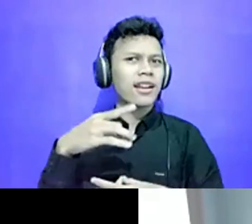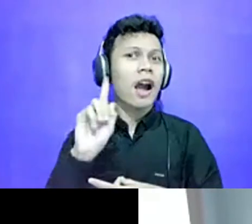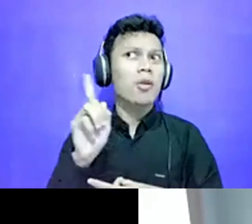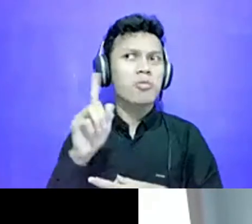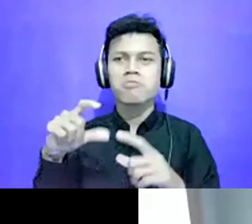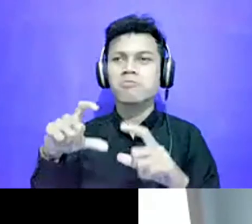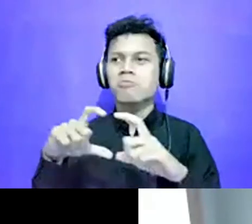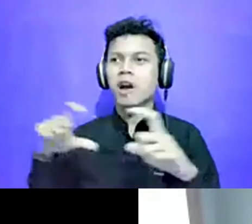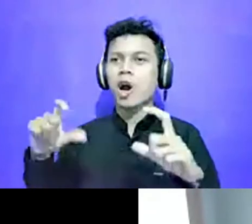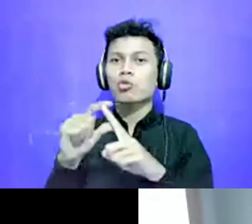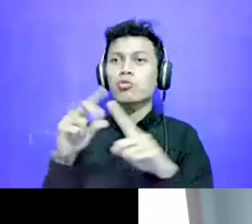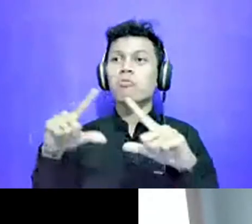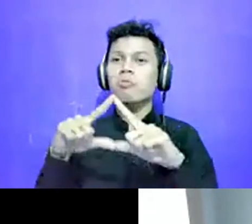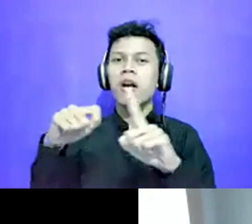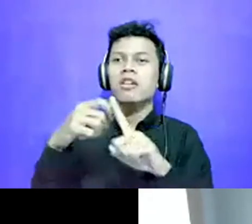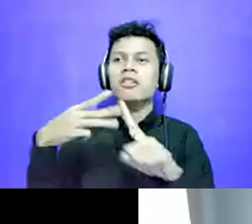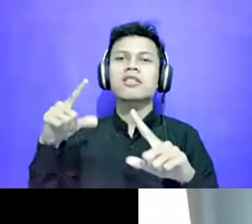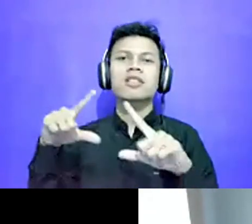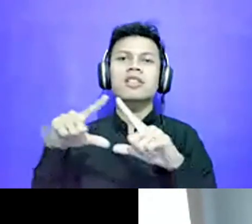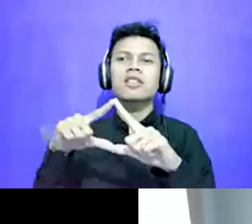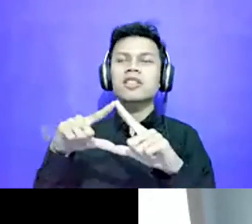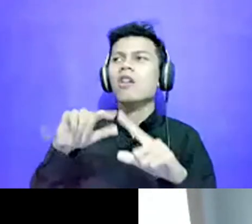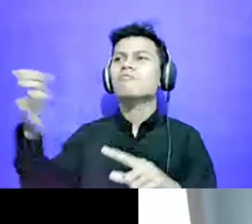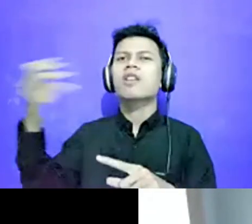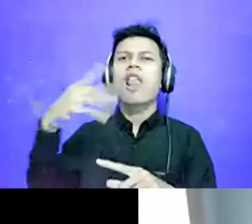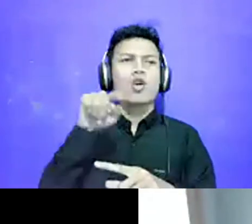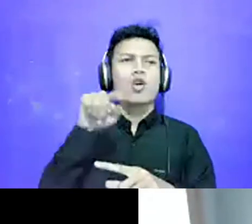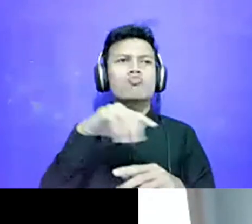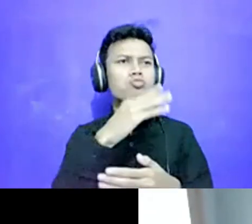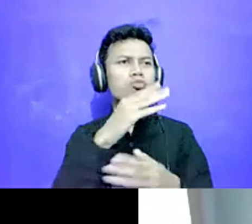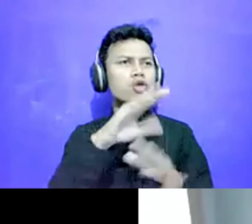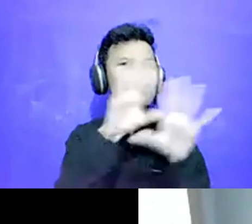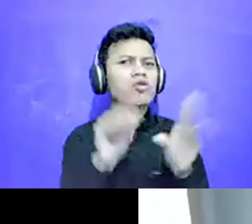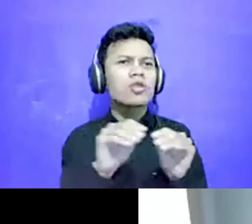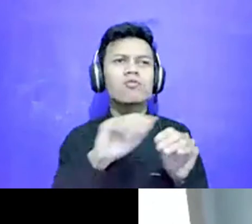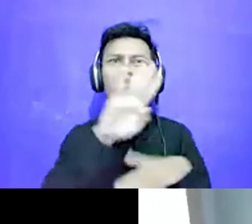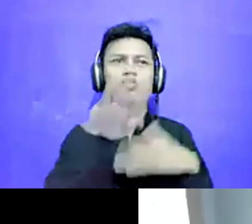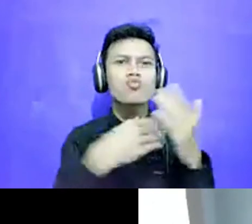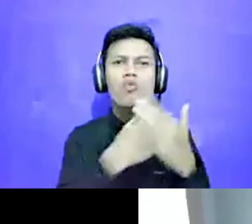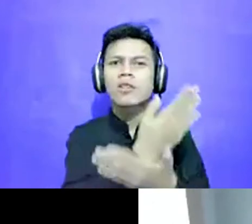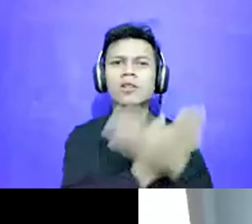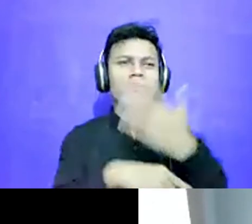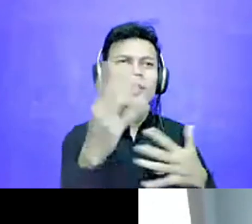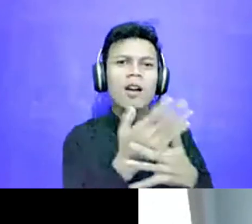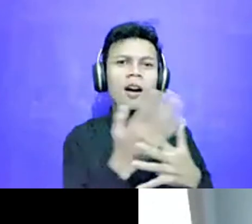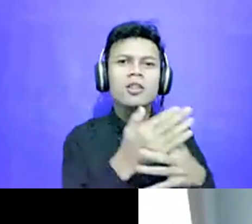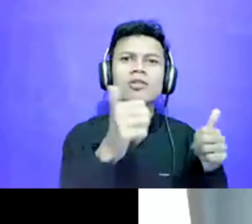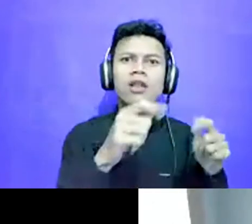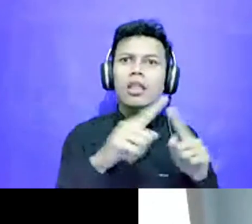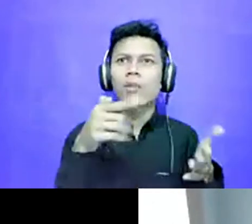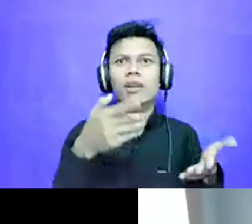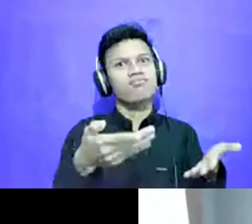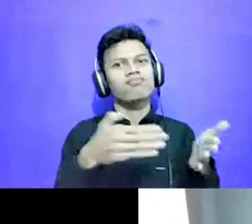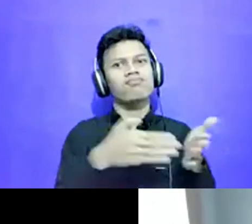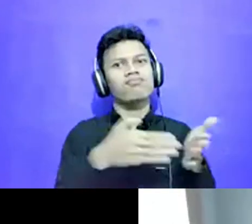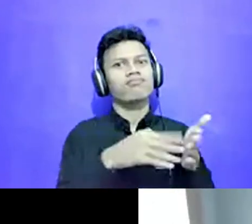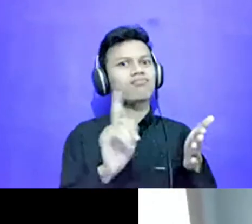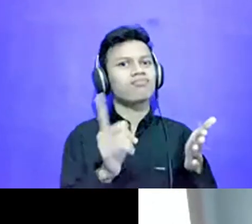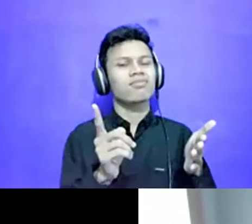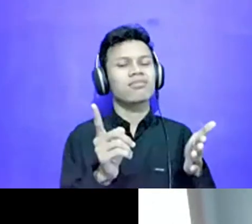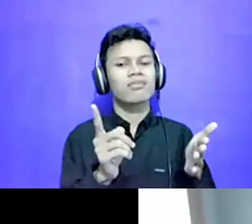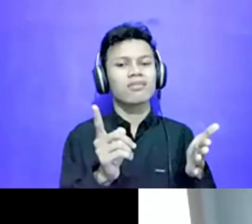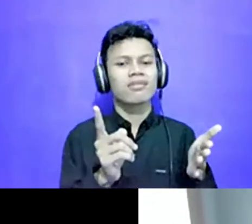insklusi. Bahwa semua bisa mengakses. Bahkan kita bisa bikin riset seberapa banyak materi-materi